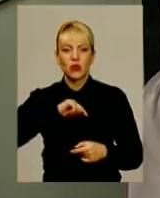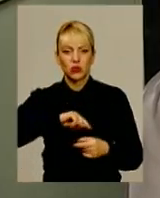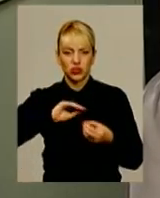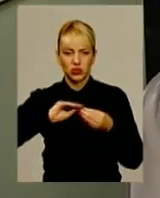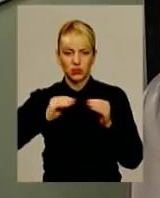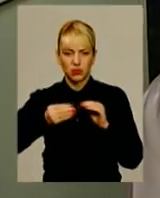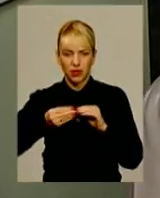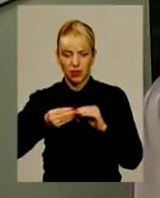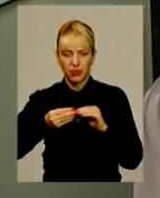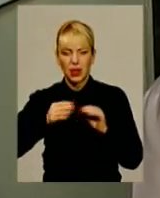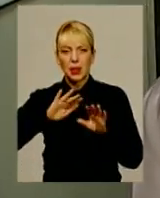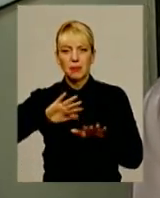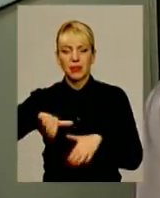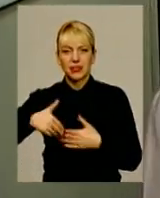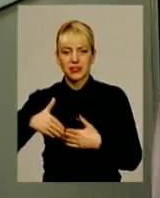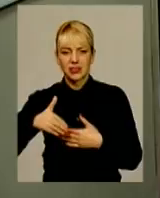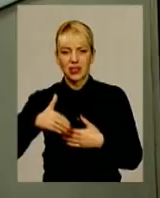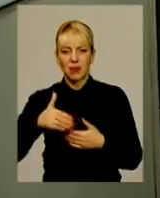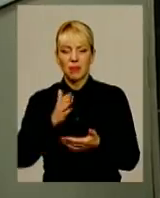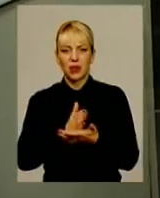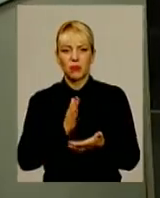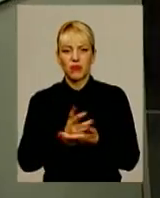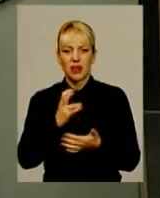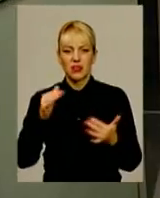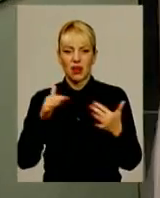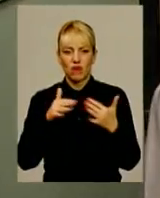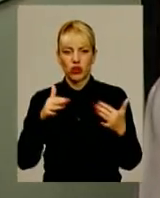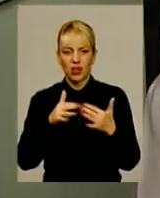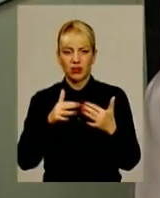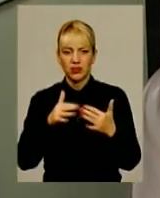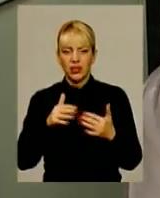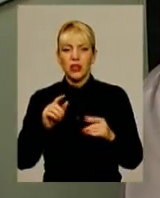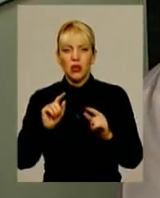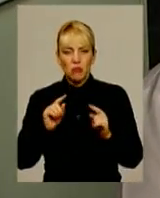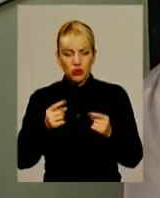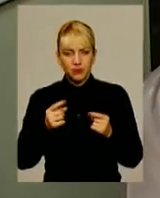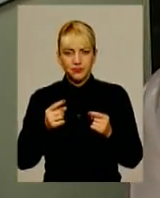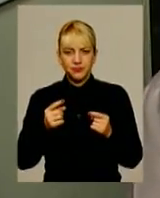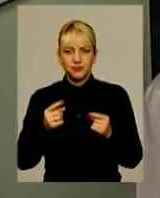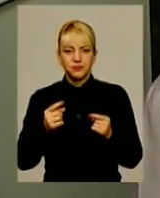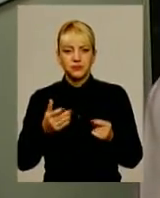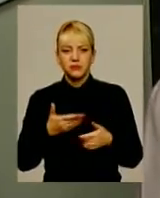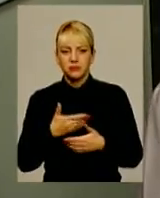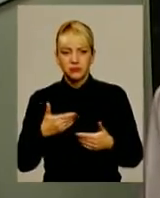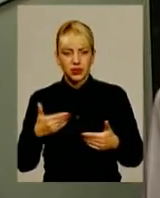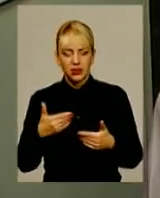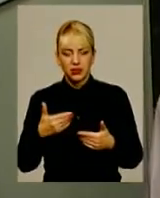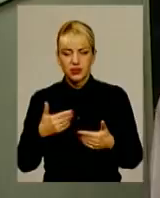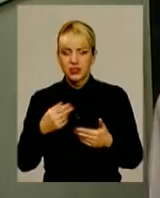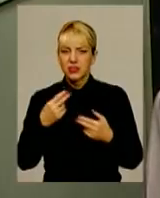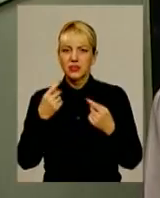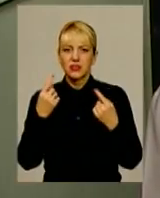проблеми після перебування на фронтах. Тому ми теж з подвоєною